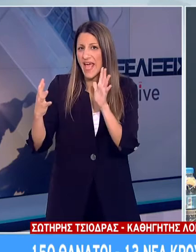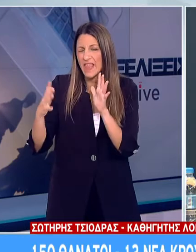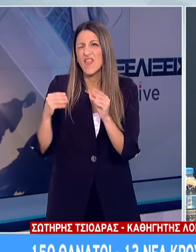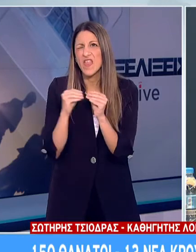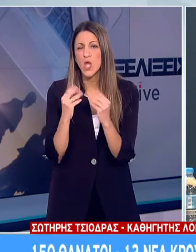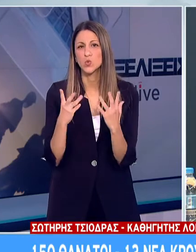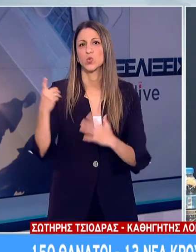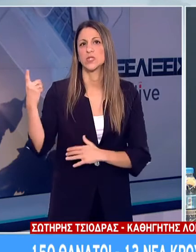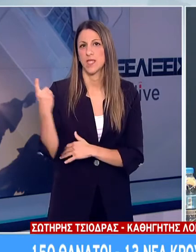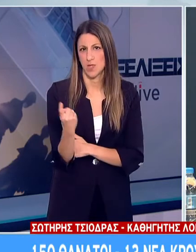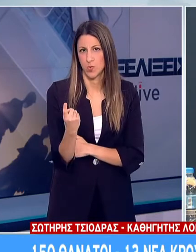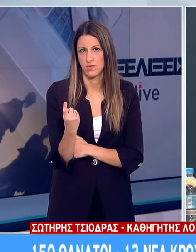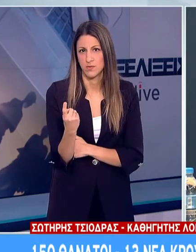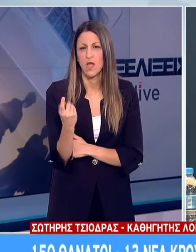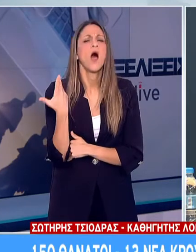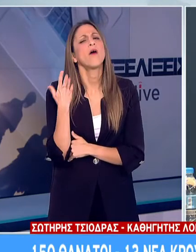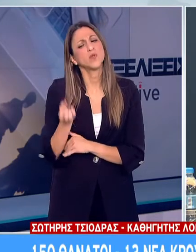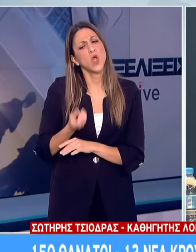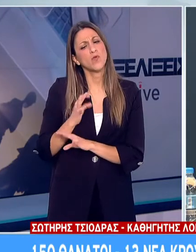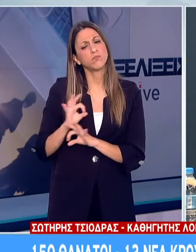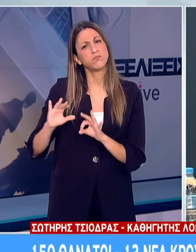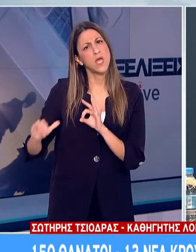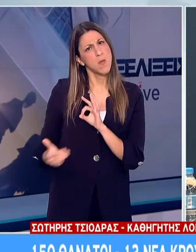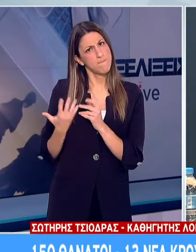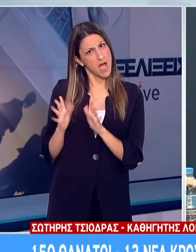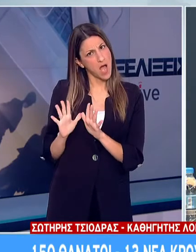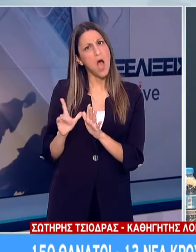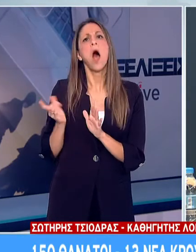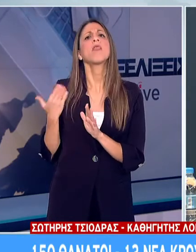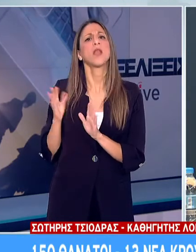28%, θα νόμιζαν πως είχαν περάσει τον ιό και δεν θα τον είχαν περάσει.